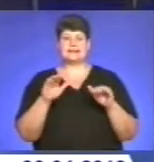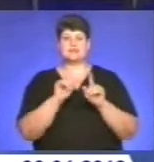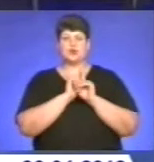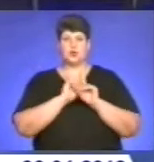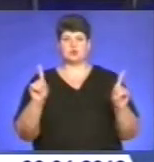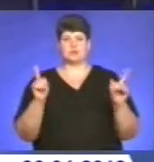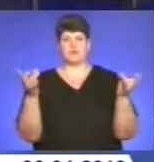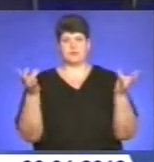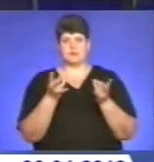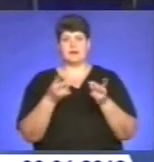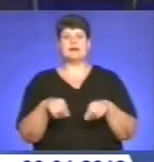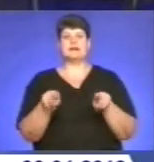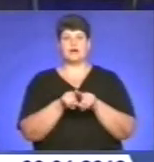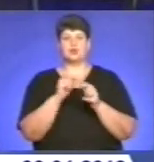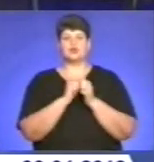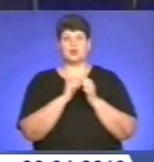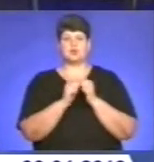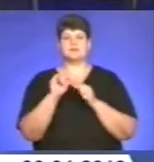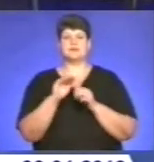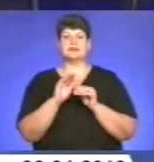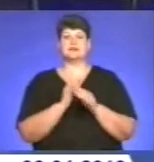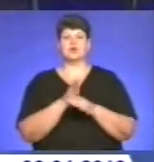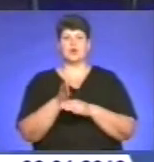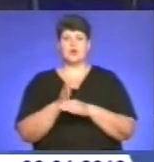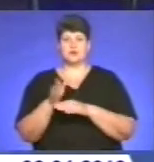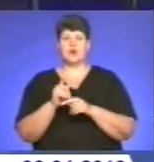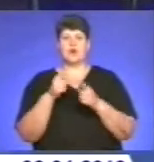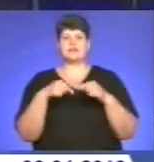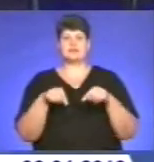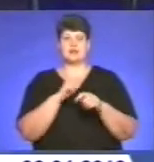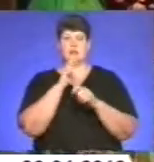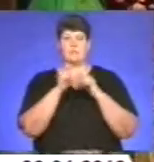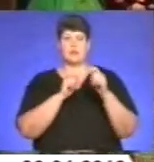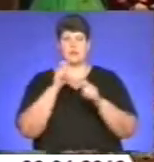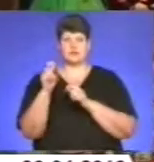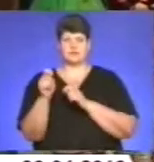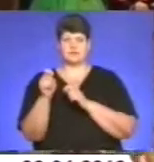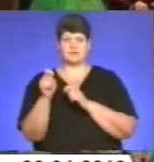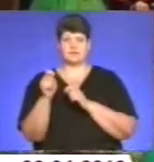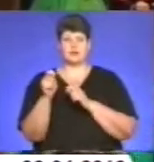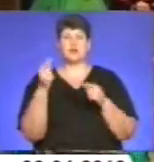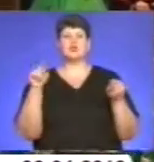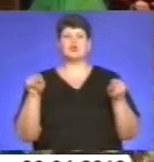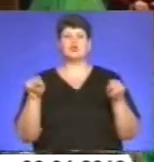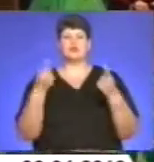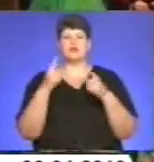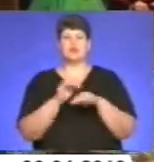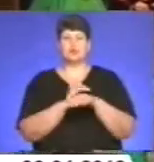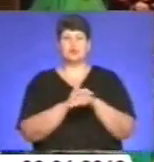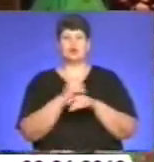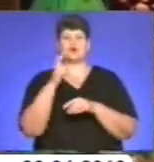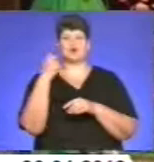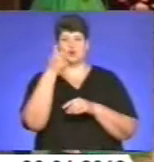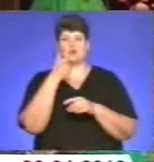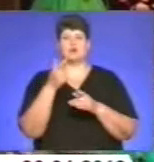потребами. Також кожному гостеві організатори підготували подарунки. Твори добро, стори це і тобі повернеться,